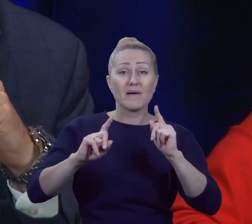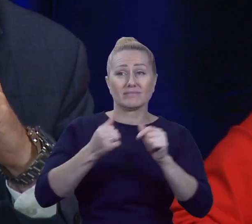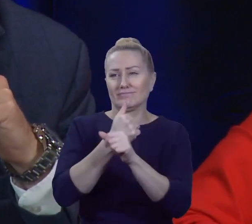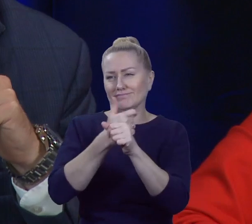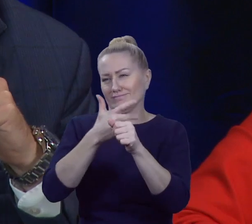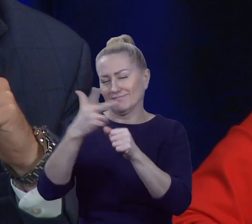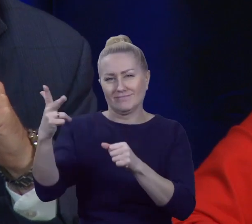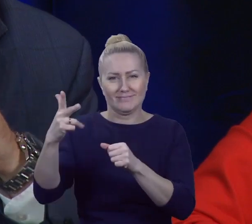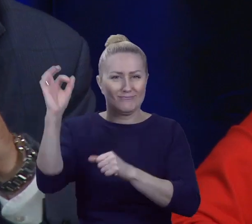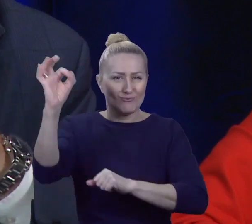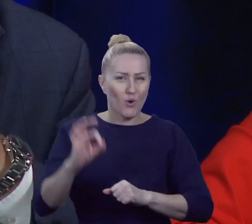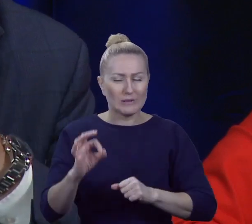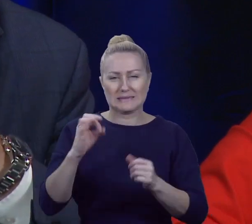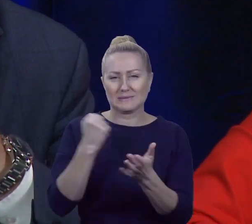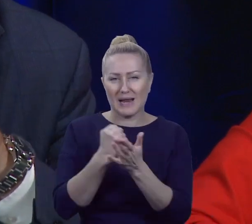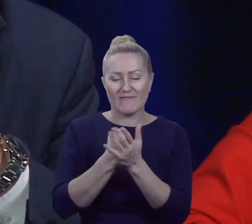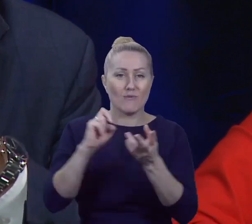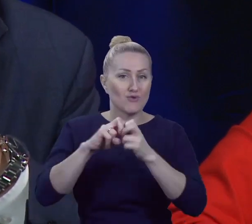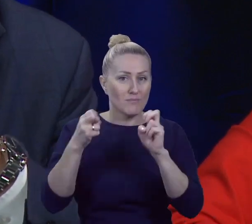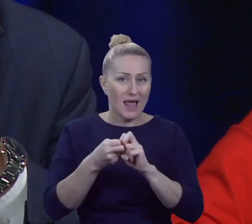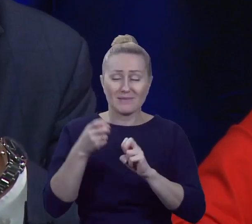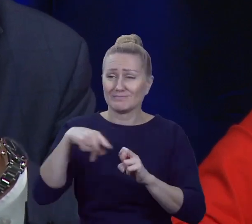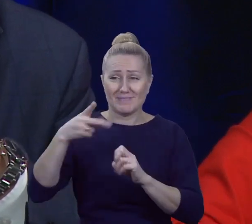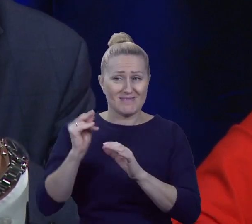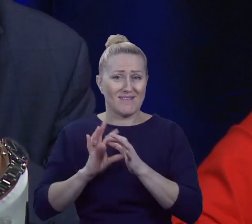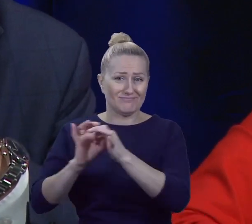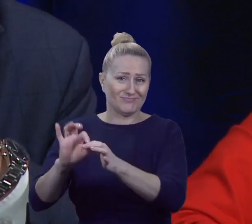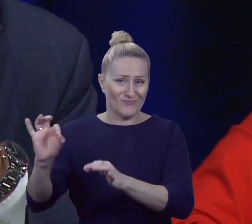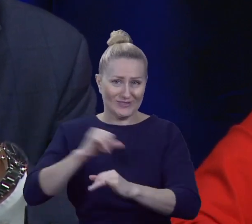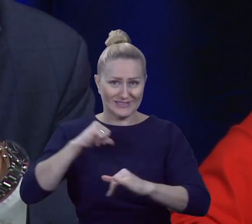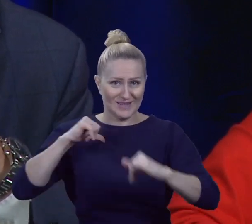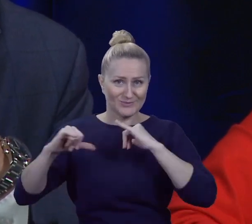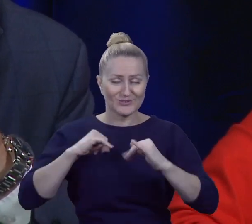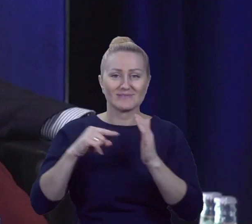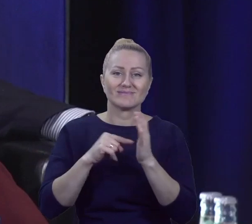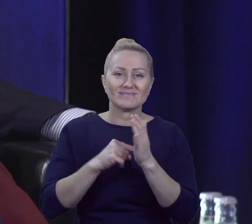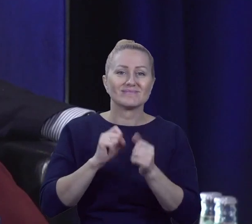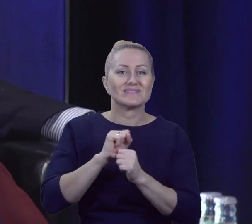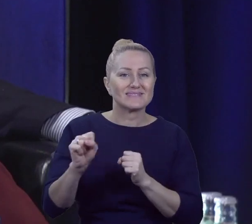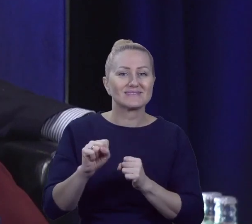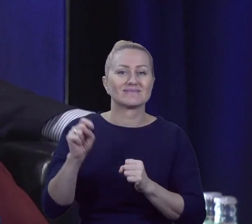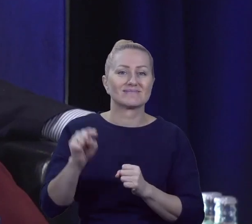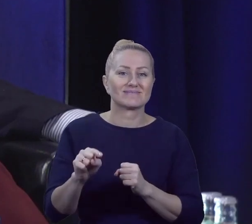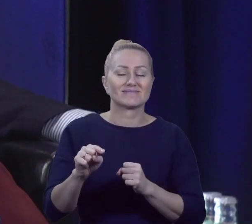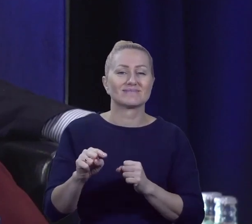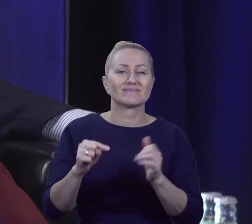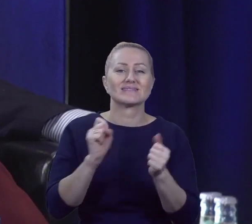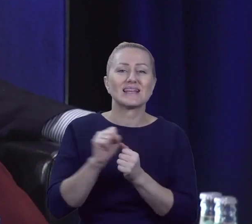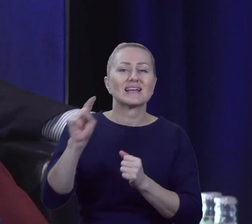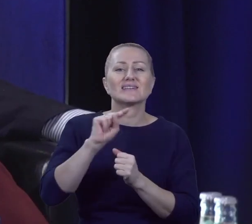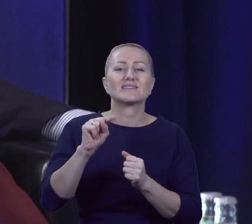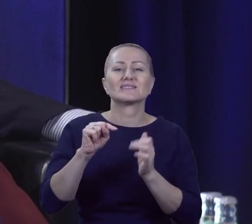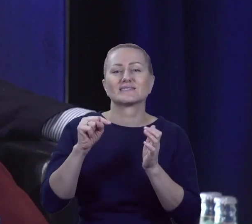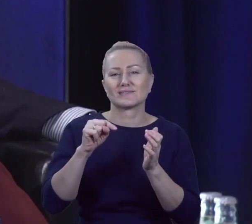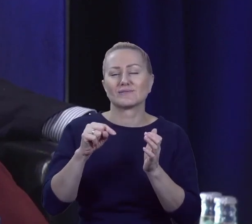spraw i problemów do rozwiązania nie dotyczy samorządów i samorządy tylko i wyłącznie mogą pomóc w kontakcie z jakąś